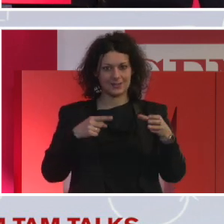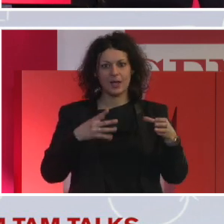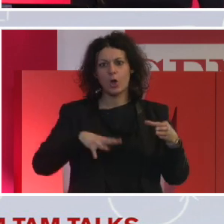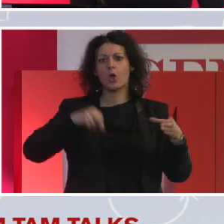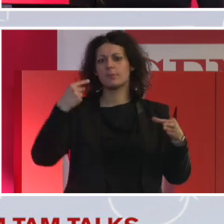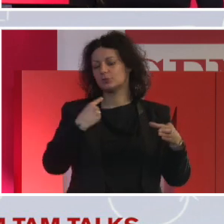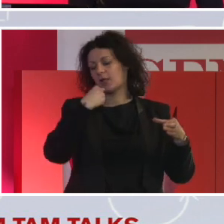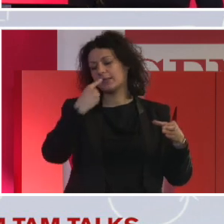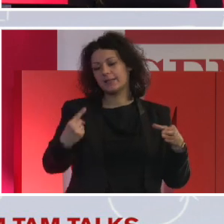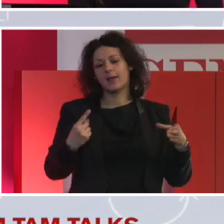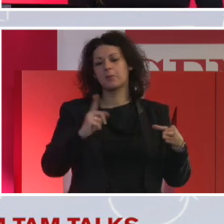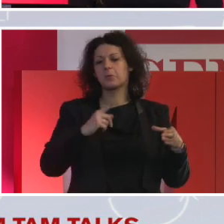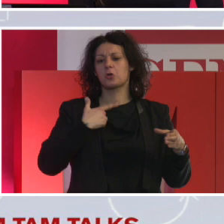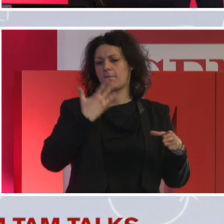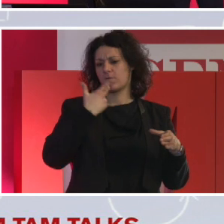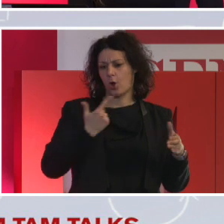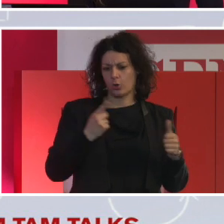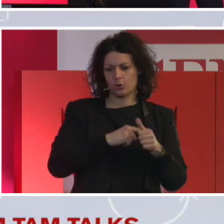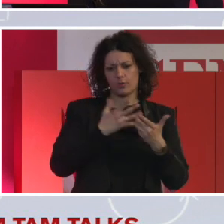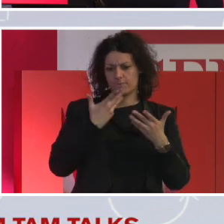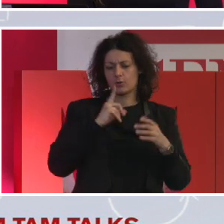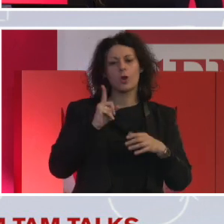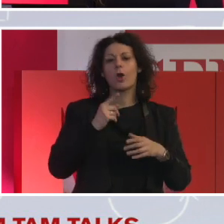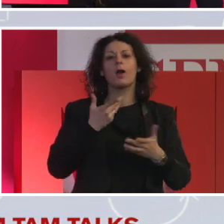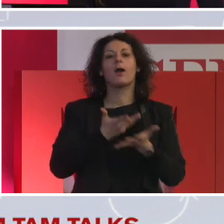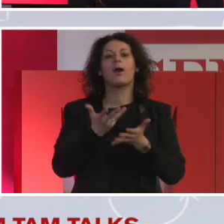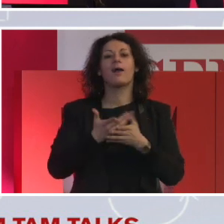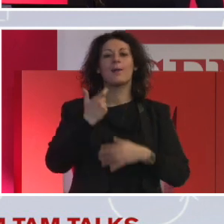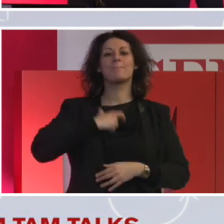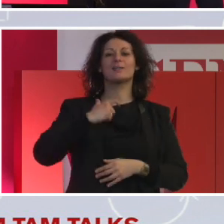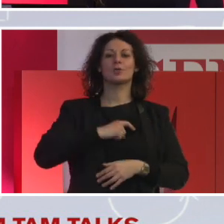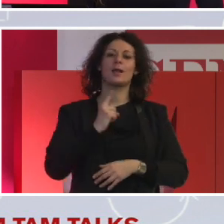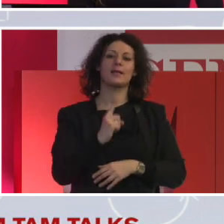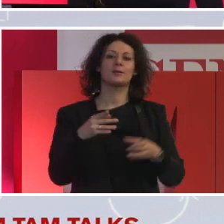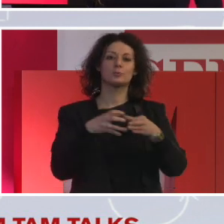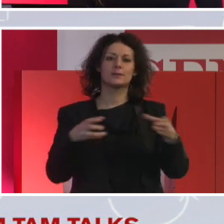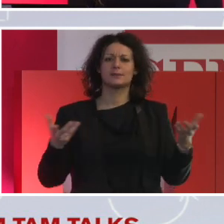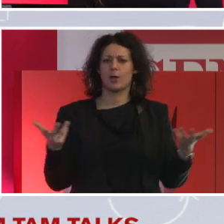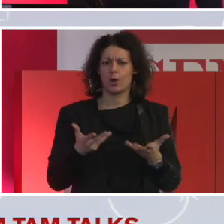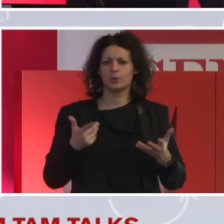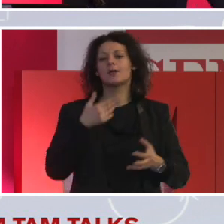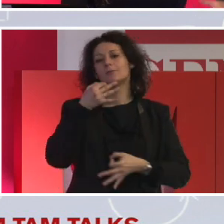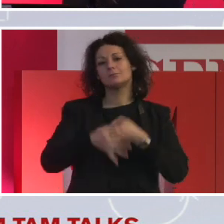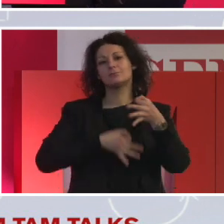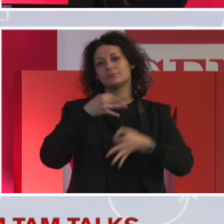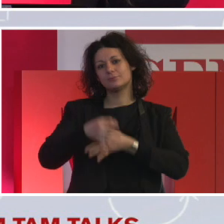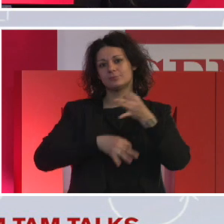che ruoli vorranno, si parla di J&J DNA, Entrepreneurial C Opportunities,